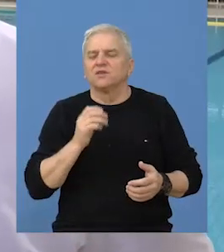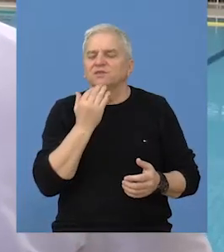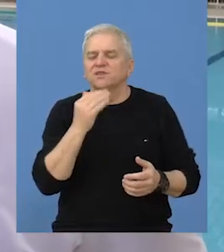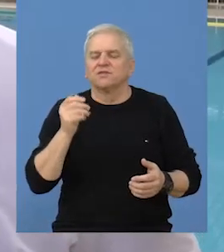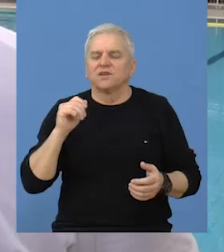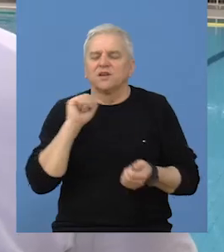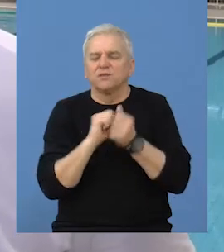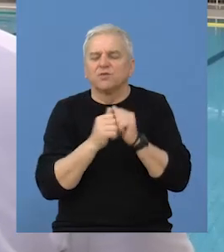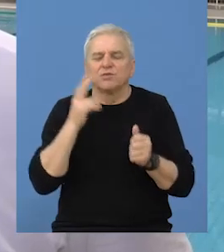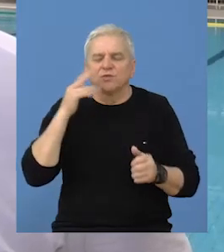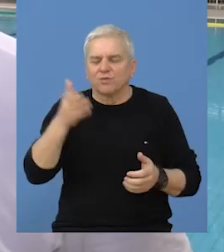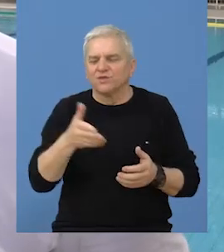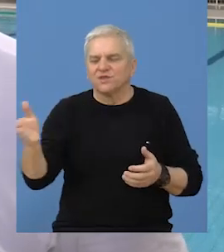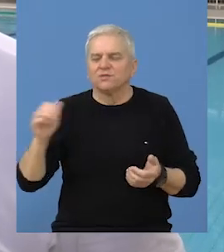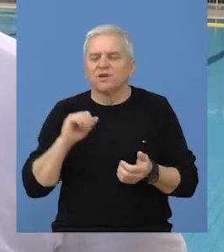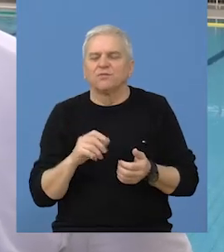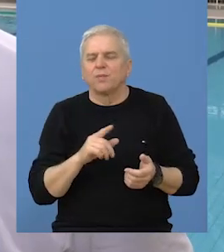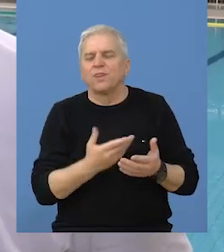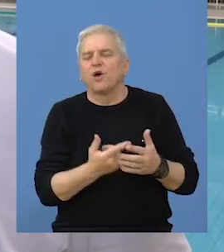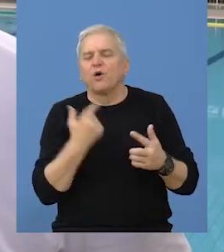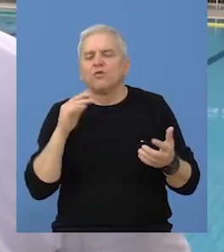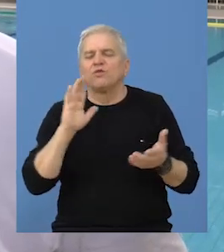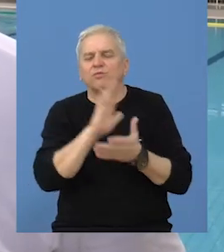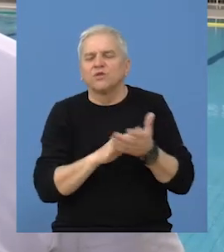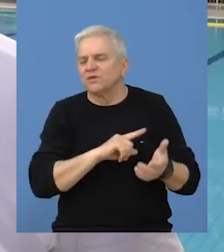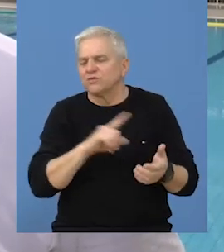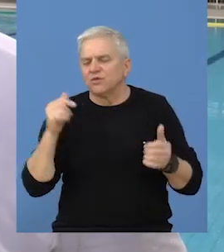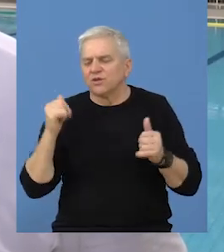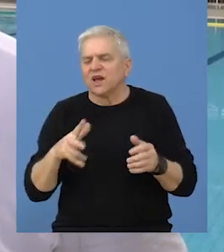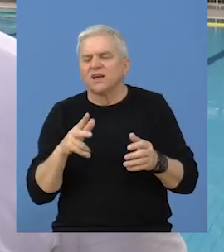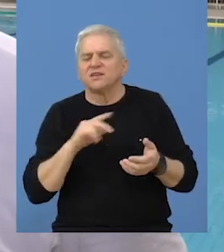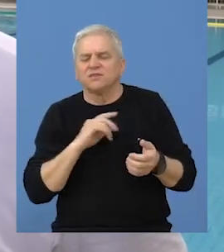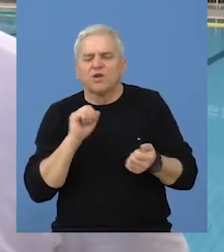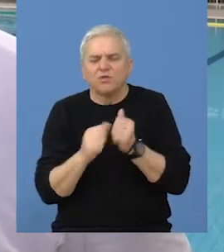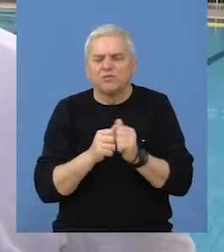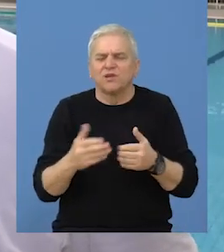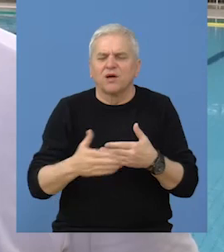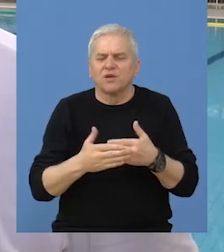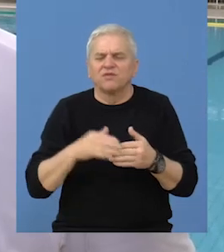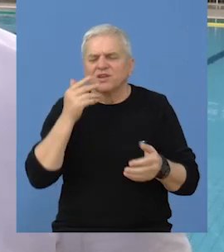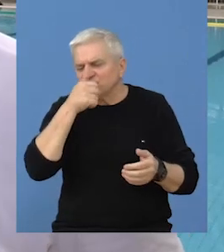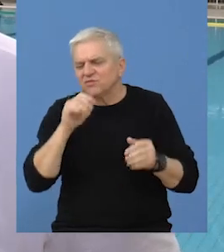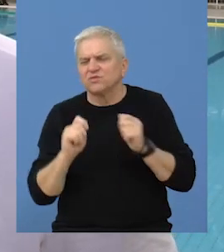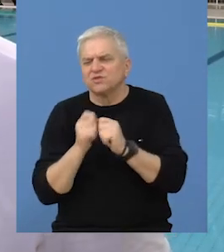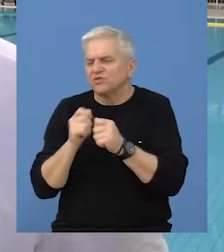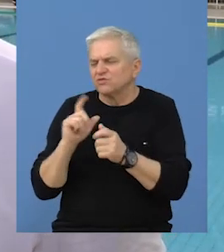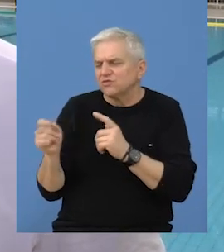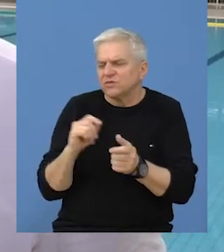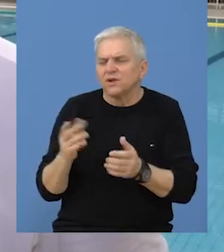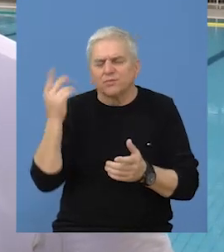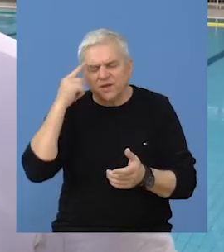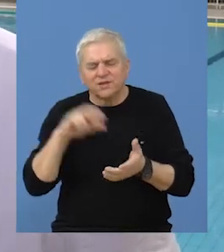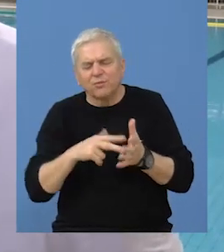pred svega želim česta momcima na borbi stvarno od početka smo držali neki svoj ritam držali se nekih pravila koje smo se